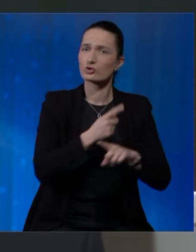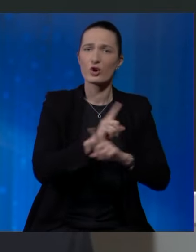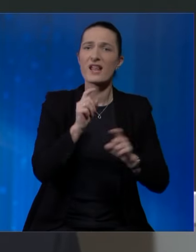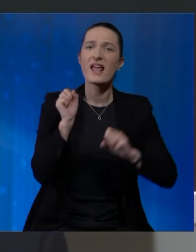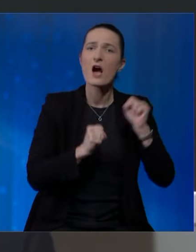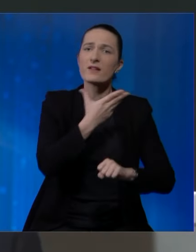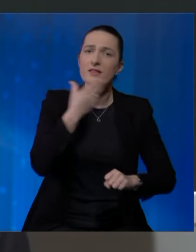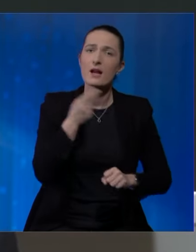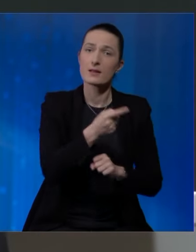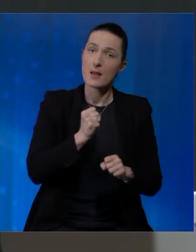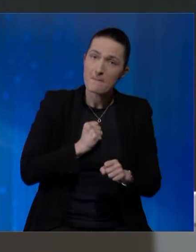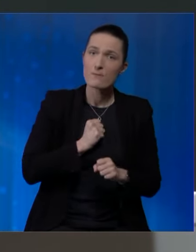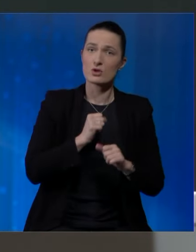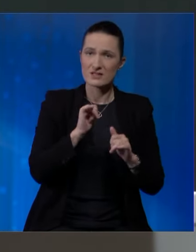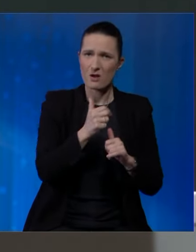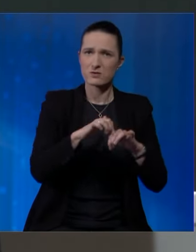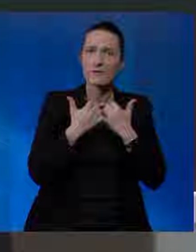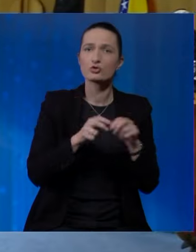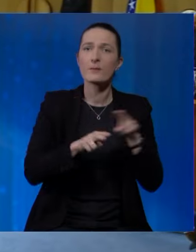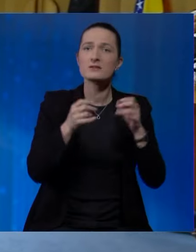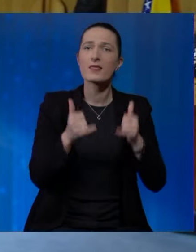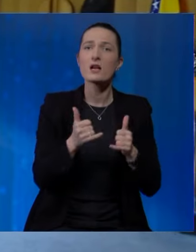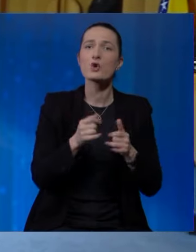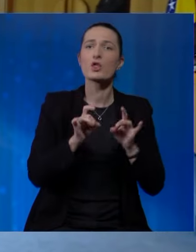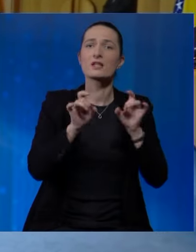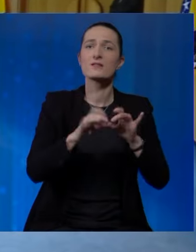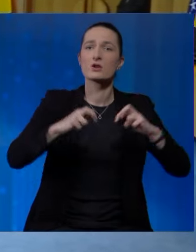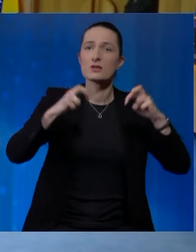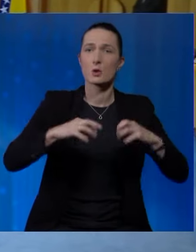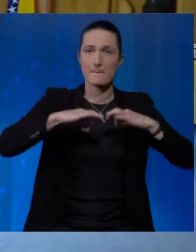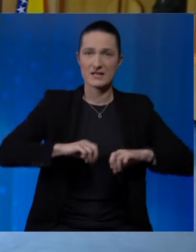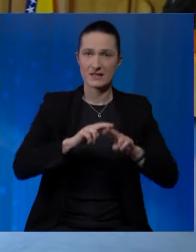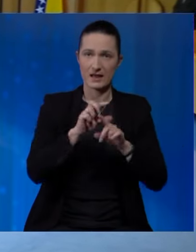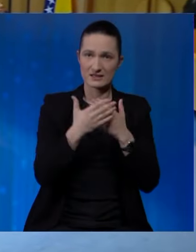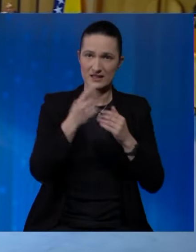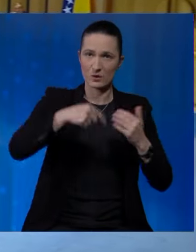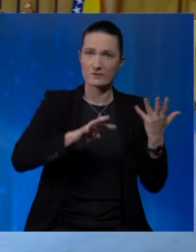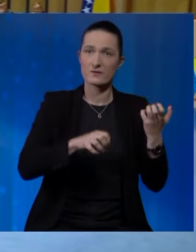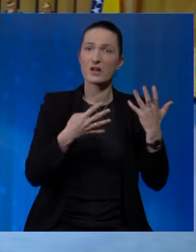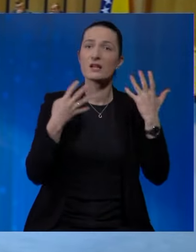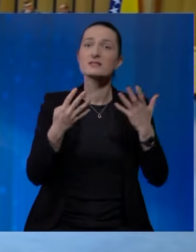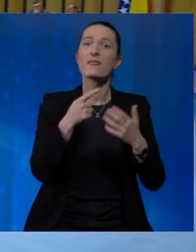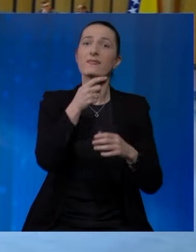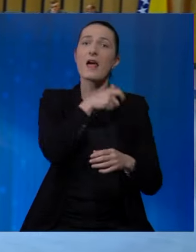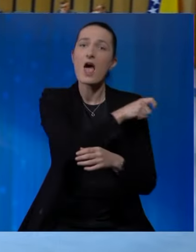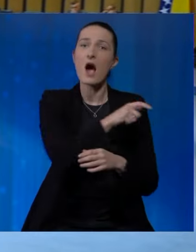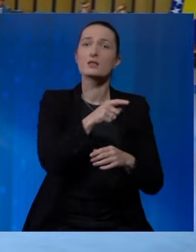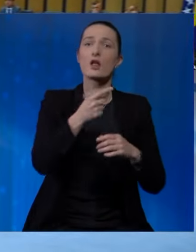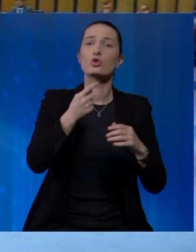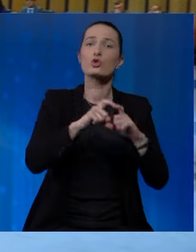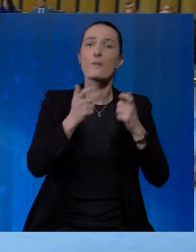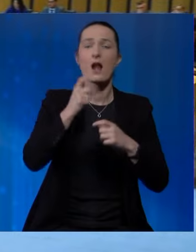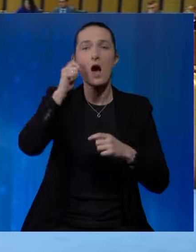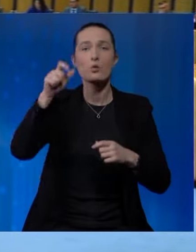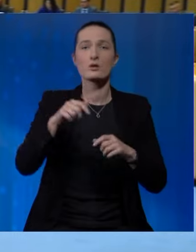imamo zar bih viječe ministara i da nas otkazivalo sjednicu. Predsjednik HDZ-a 1990. delegatu Domu naroda Ilija